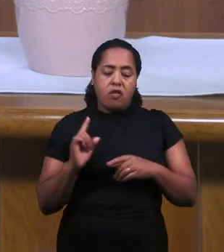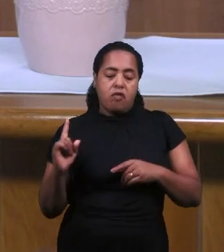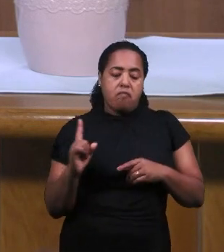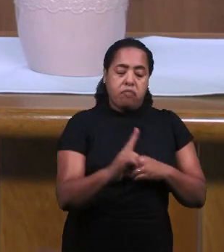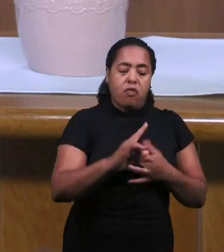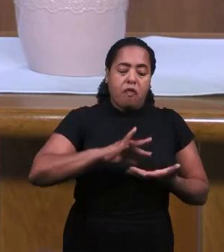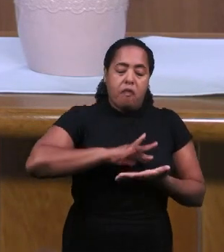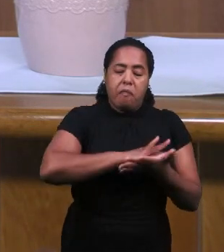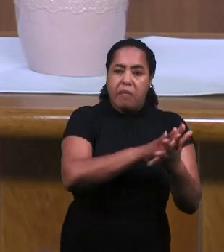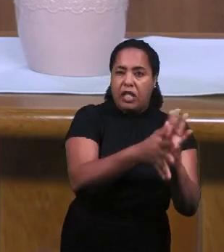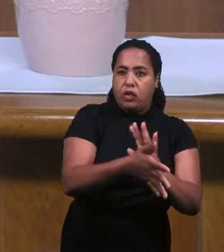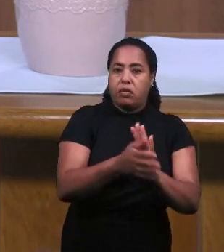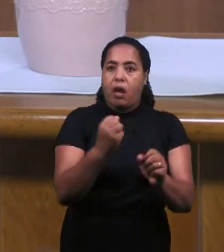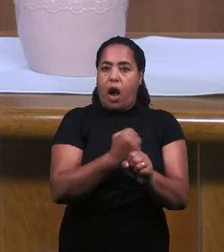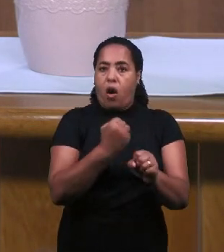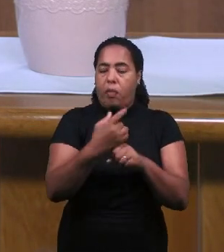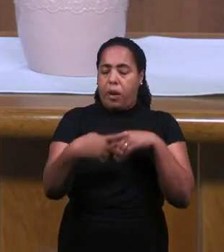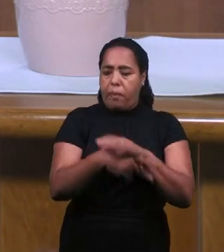Замкнуть Да